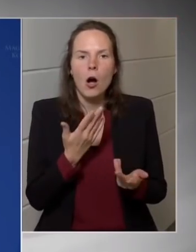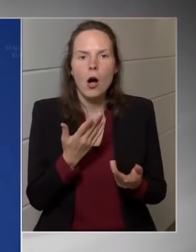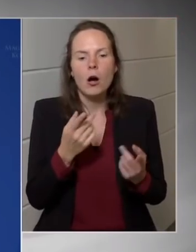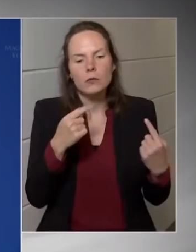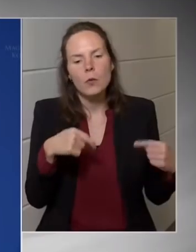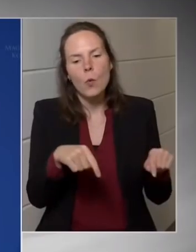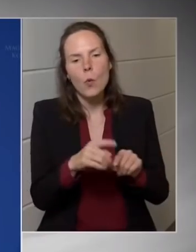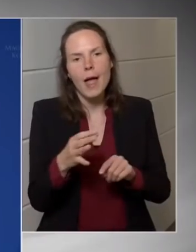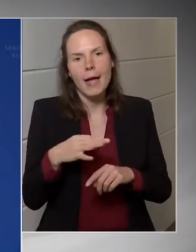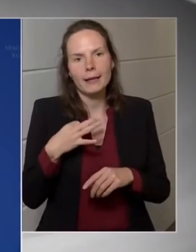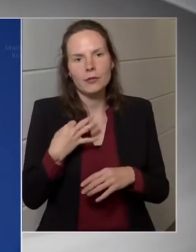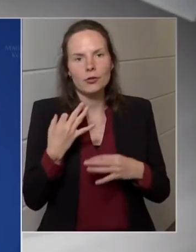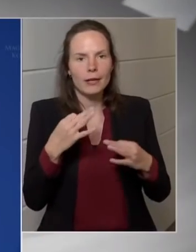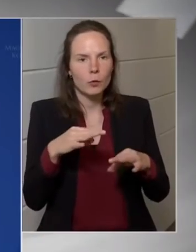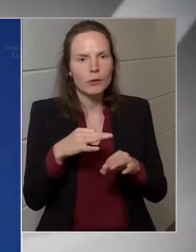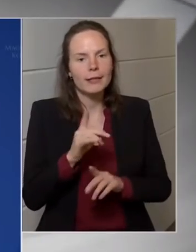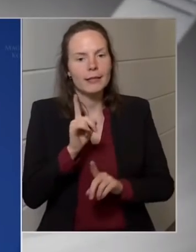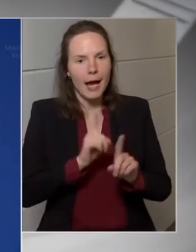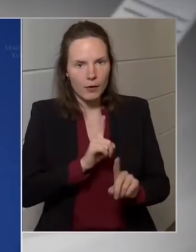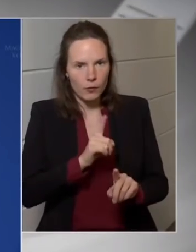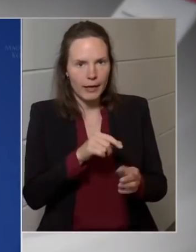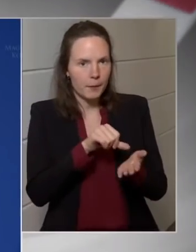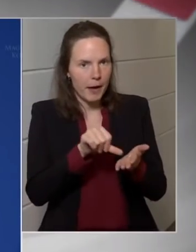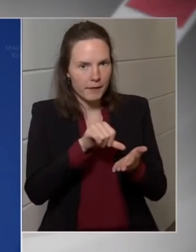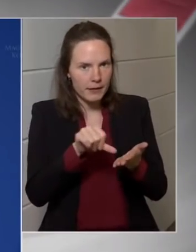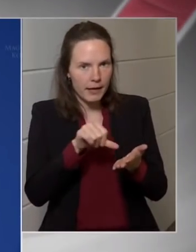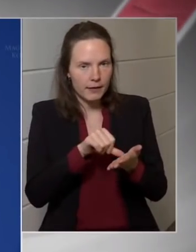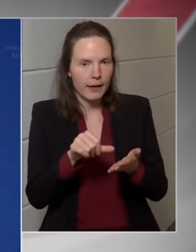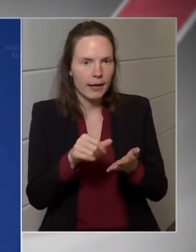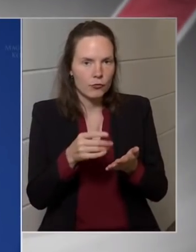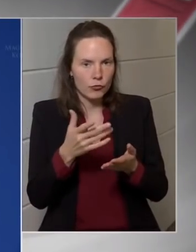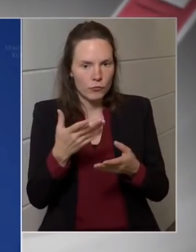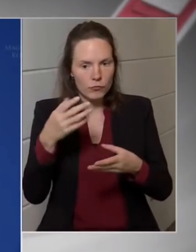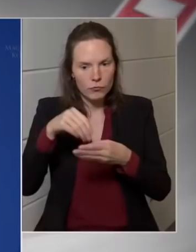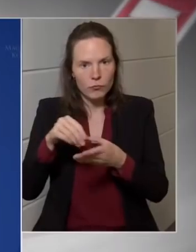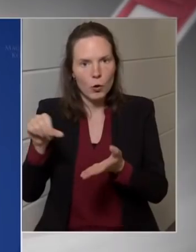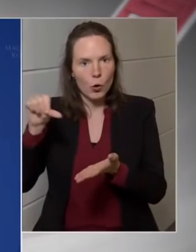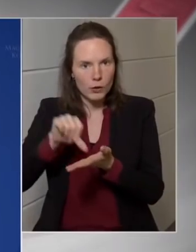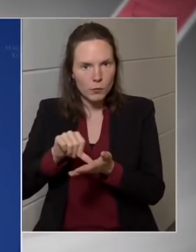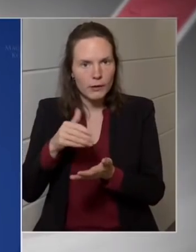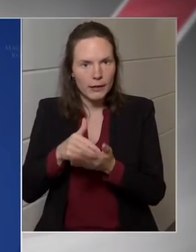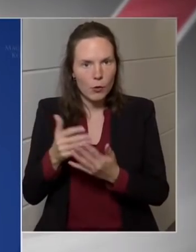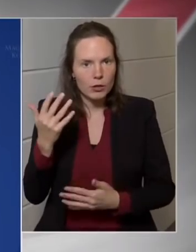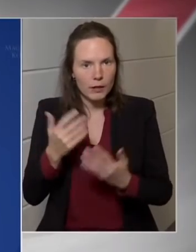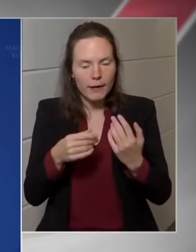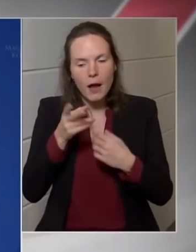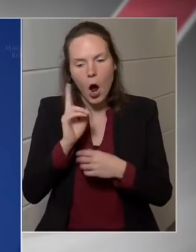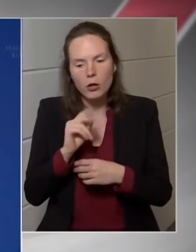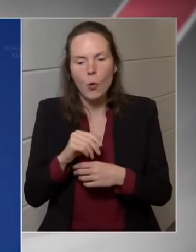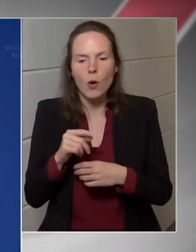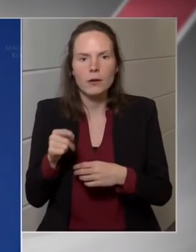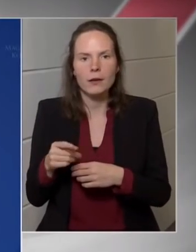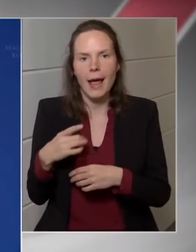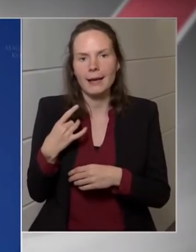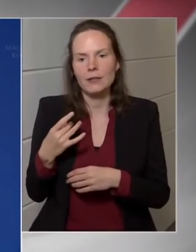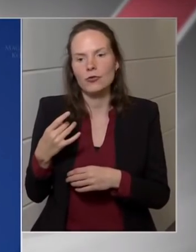ő egészségügyi járulék befizetéseik a központi költségetésbe mennek, akkor még tehermentesítik az egészségügyi rendszert.